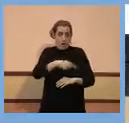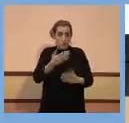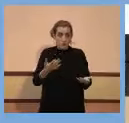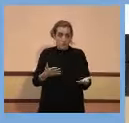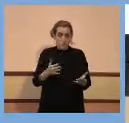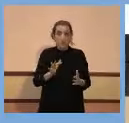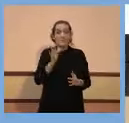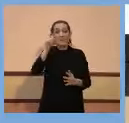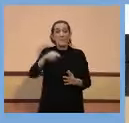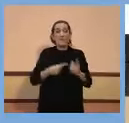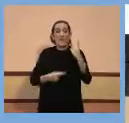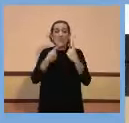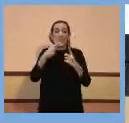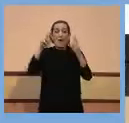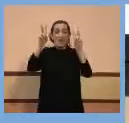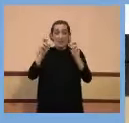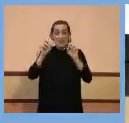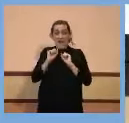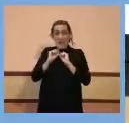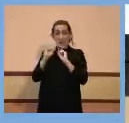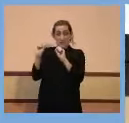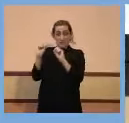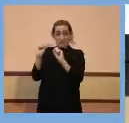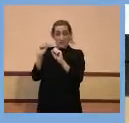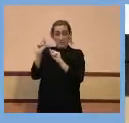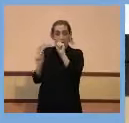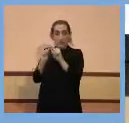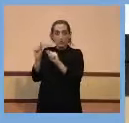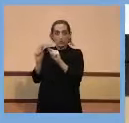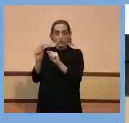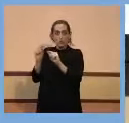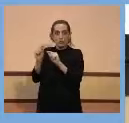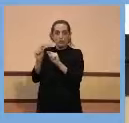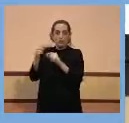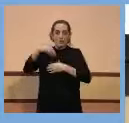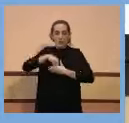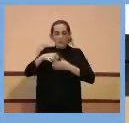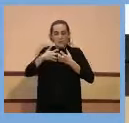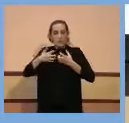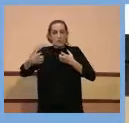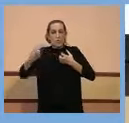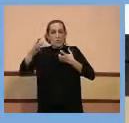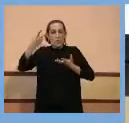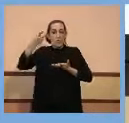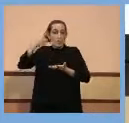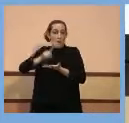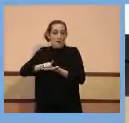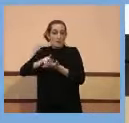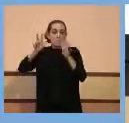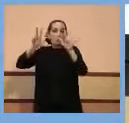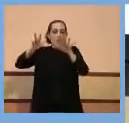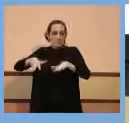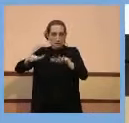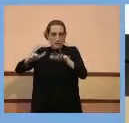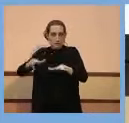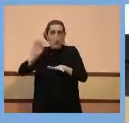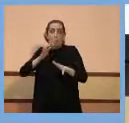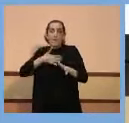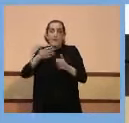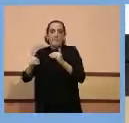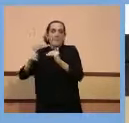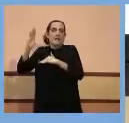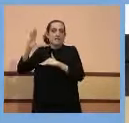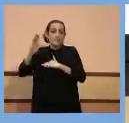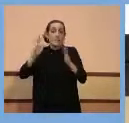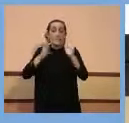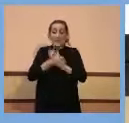els anticossos duren aproximadament, com a mínim, 8 mesos, poden durar més, però també és possible que algú que hagi tingut la malaltia fa un any